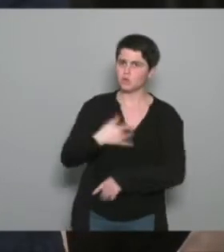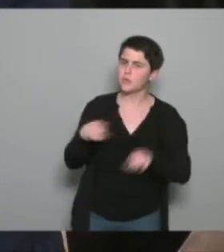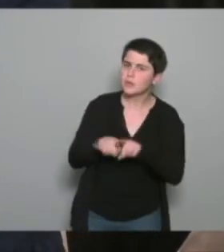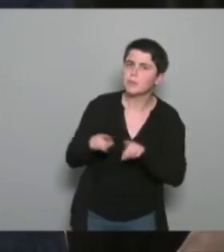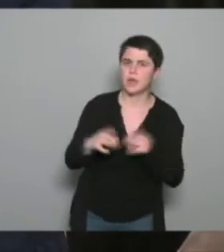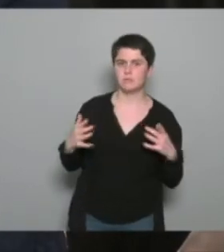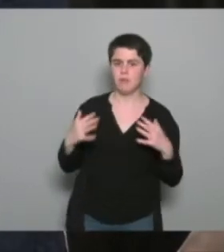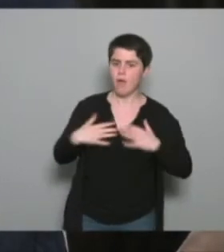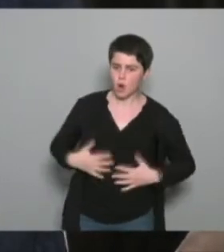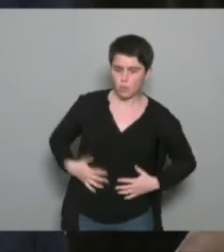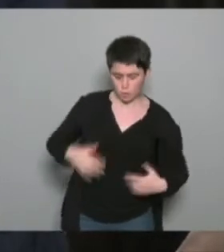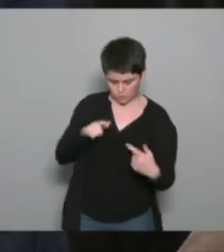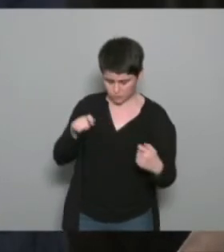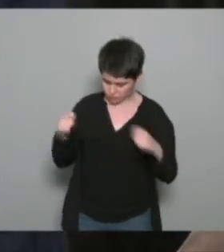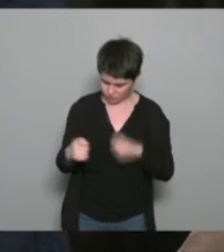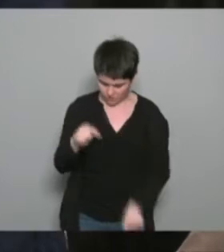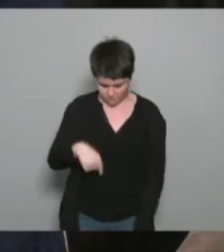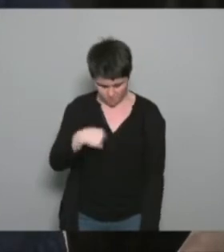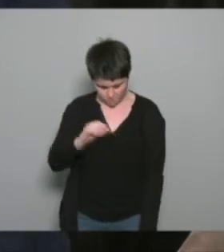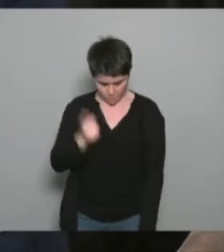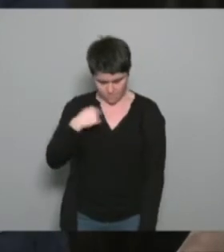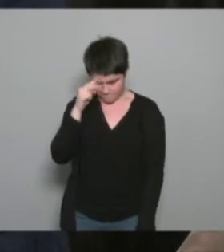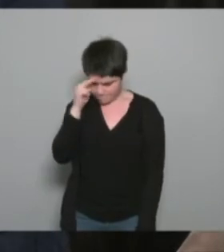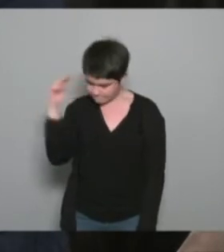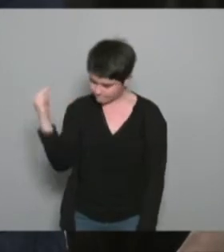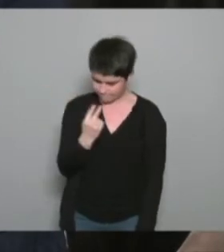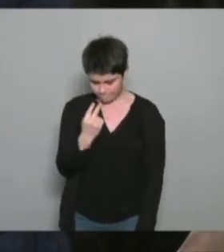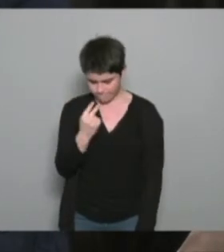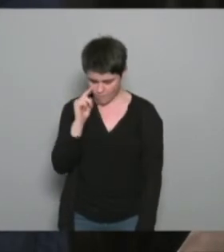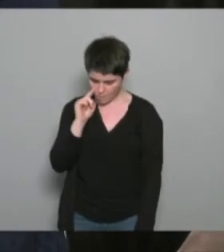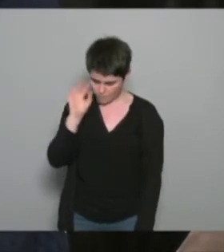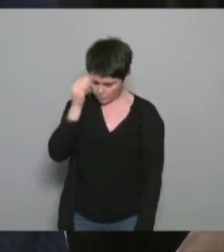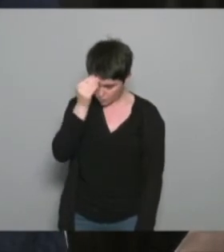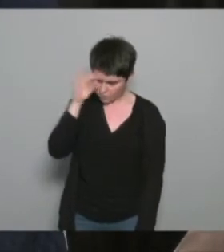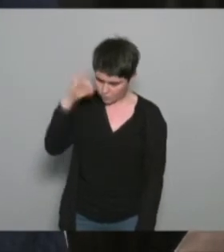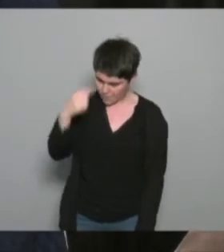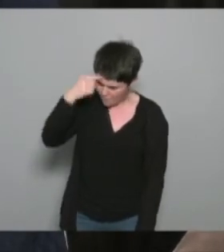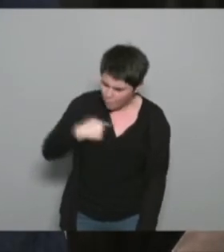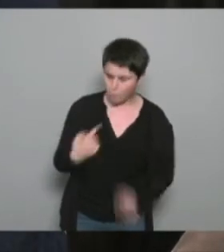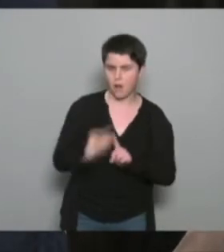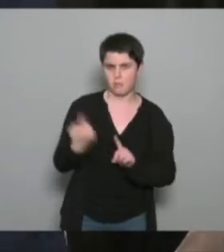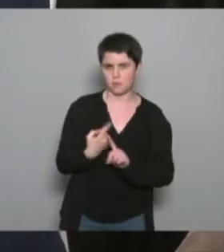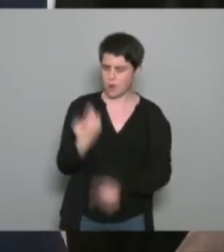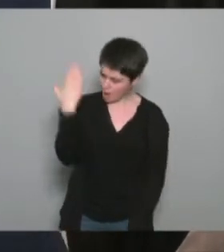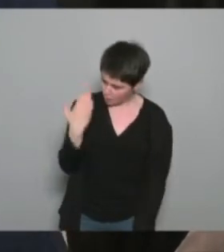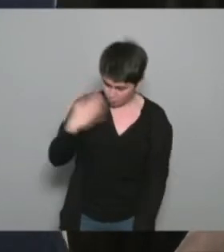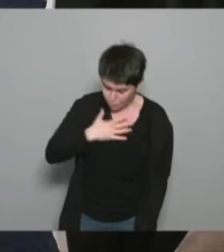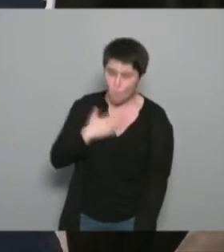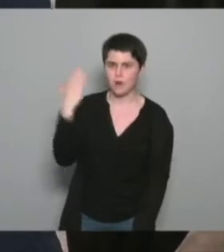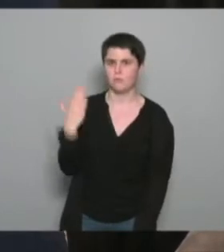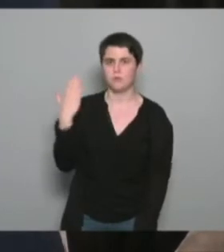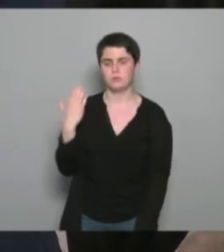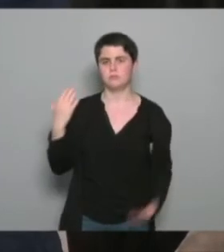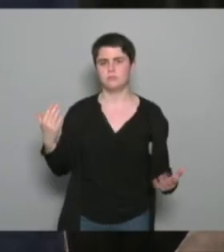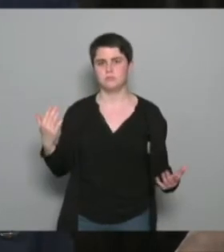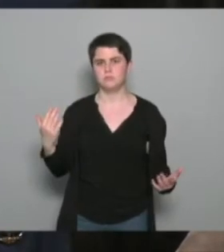comportement et bien il faut que j'ai conscience que c'est utile pour moi que c'est important pour moi et là en matière